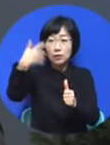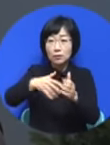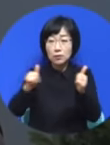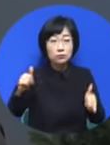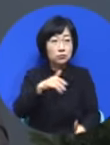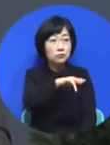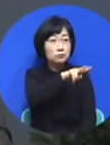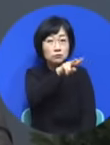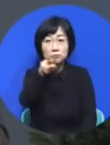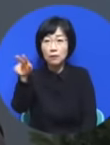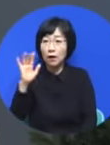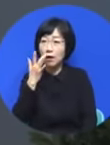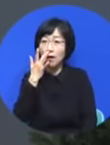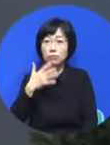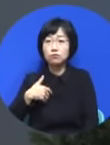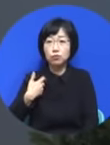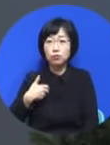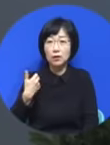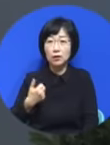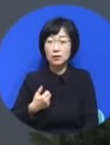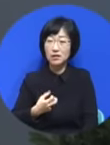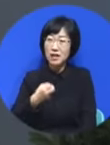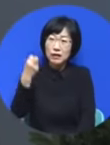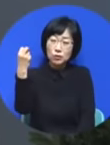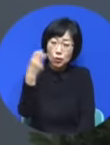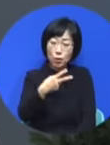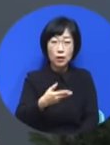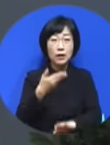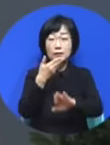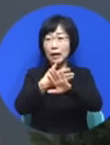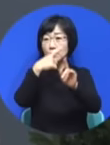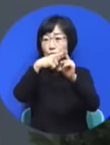심지어 목사님들도 왜 사단 얘기를 하느냐 이랍니다.